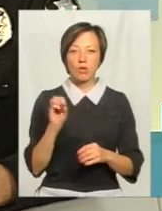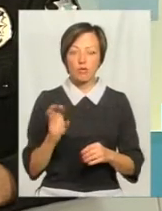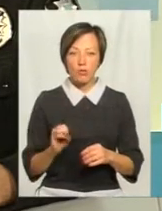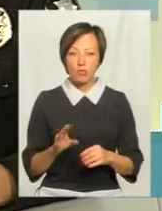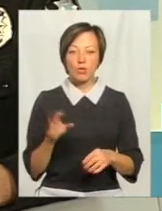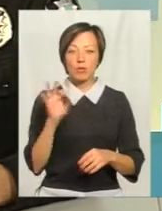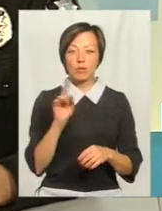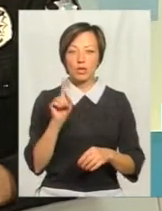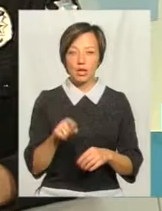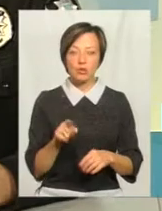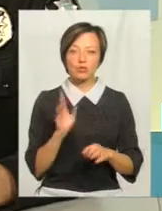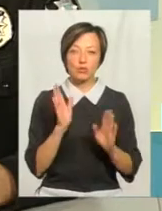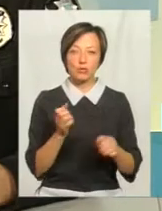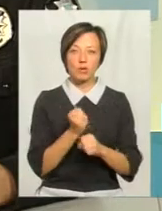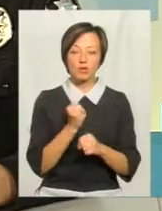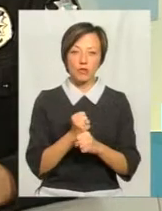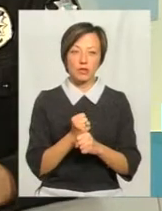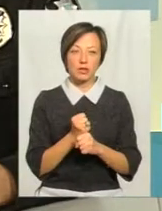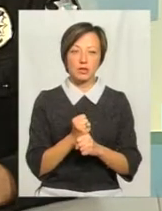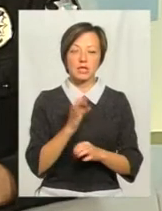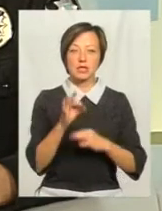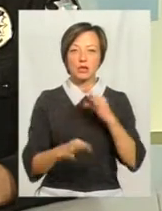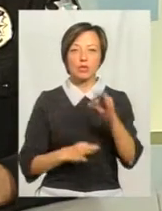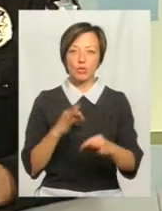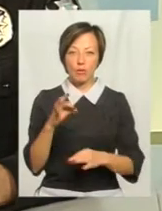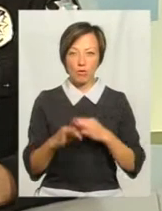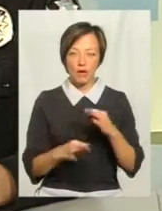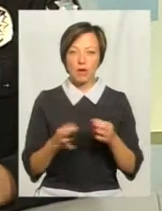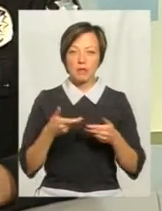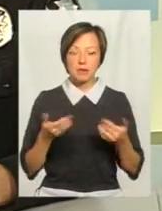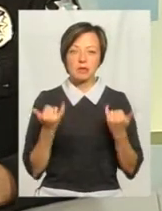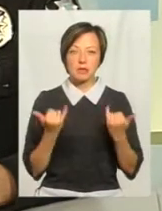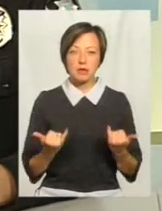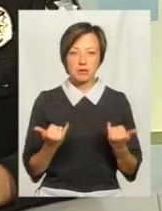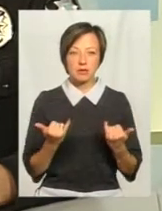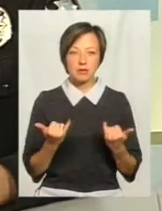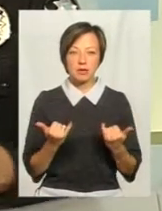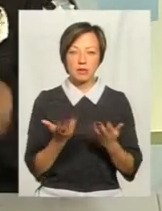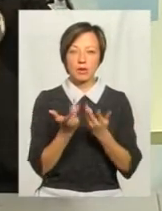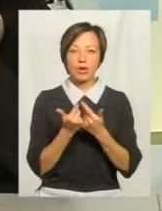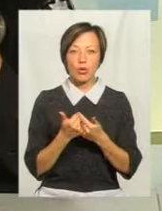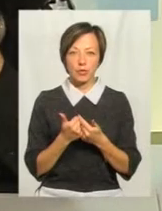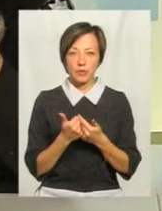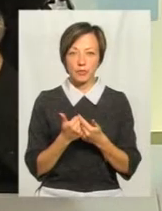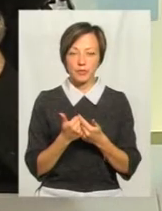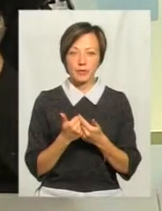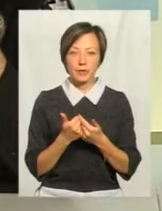про те, що світлофори вже будуть працювати цілодобово. І ми зараз підраховуємо, значить,